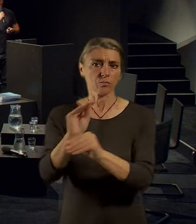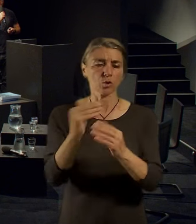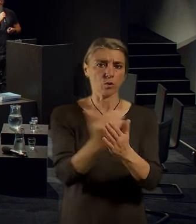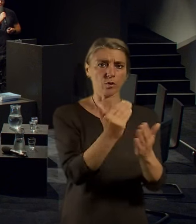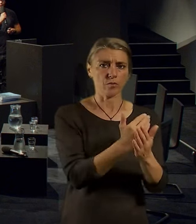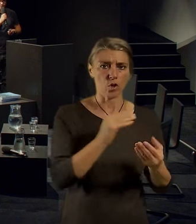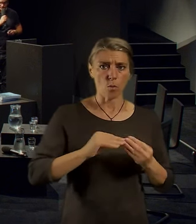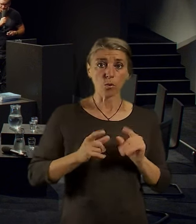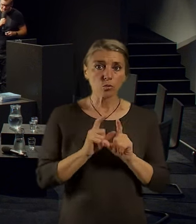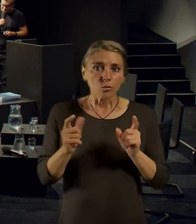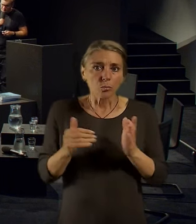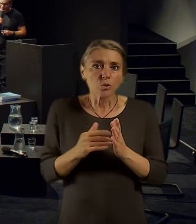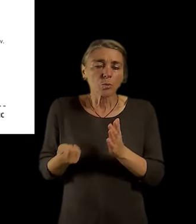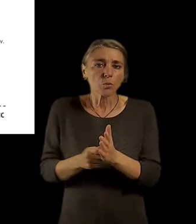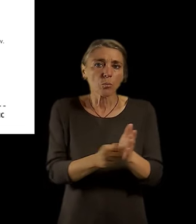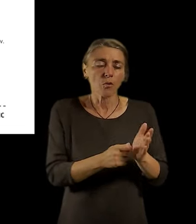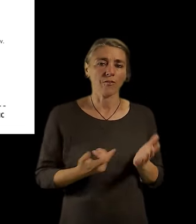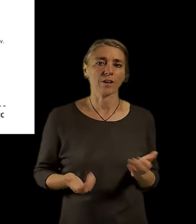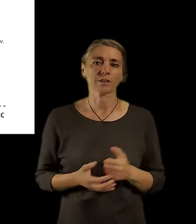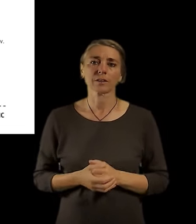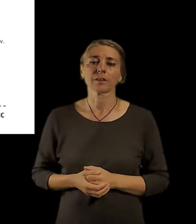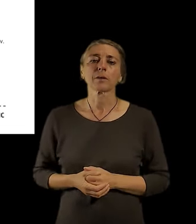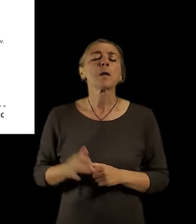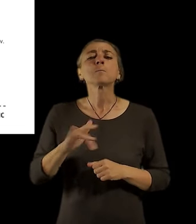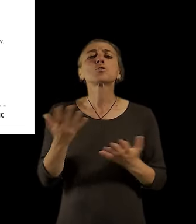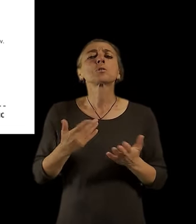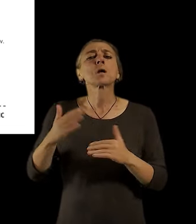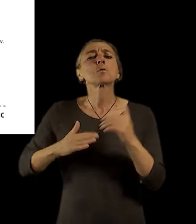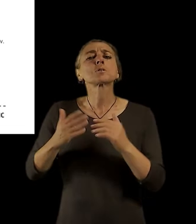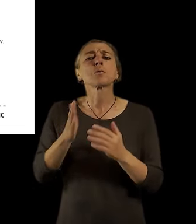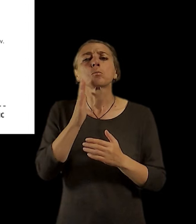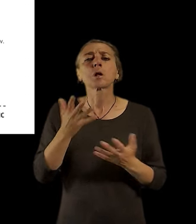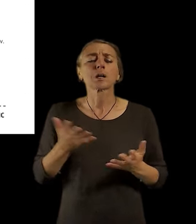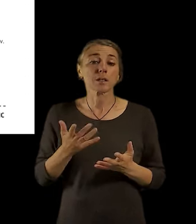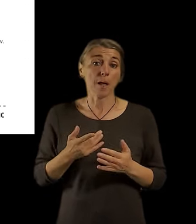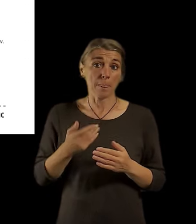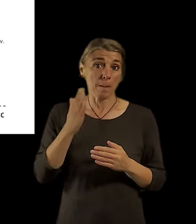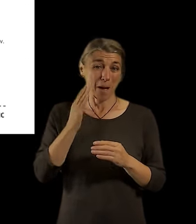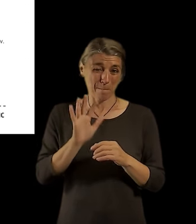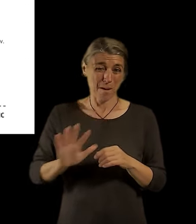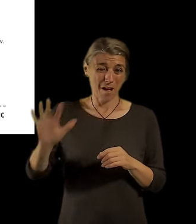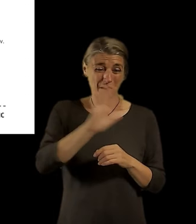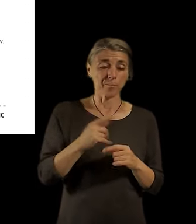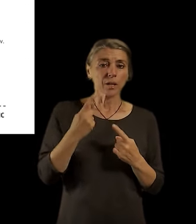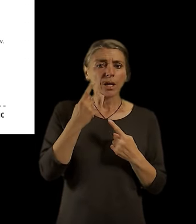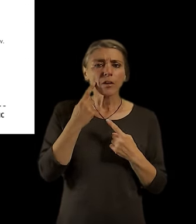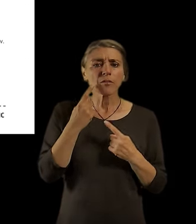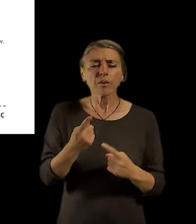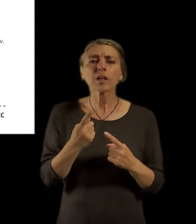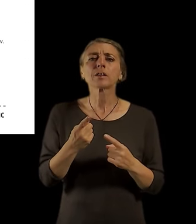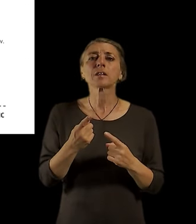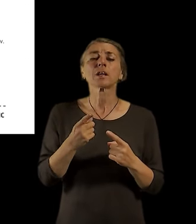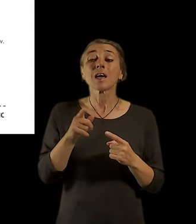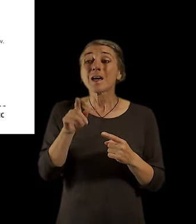potřebují mít kde nakupovat. Kde by to mělo být? Mělo by to být samozřejmě v těch oblastech, které budou popolečně